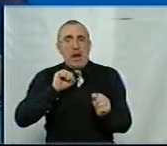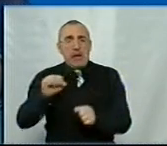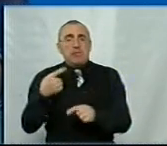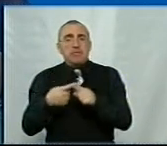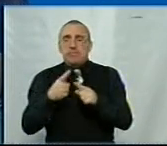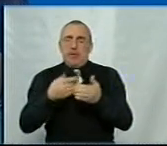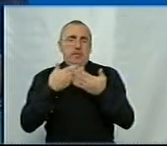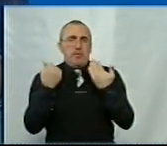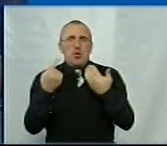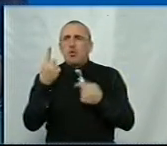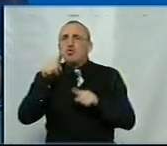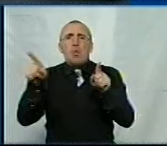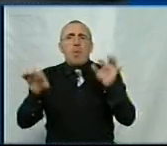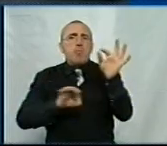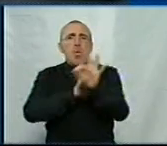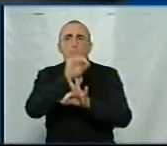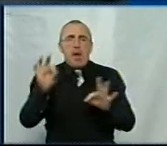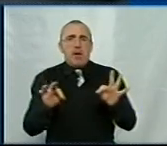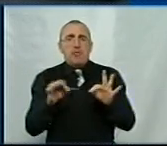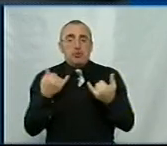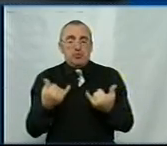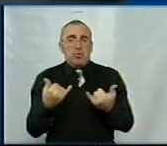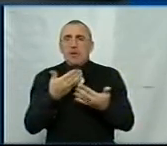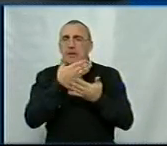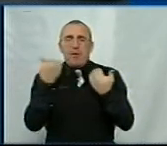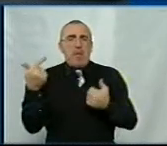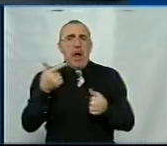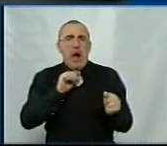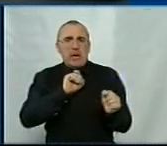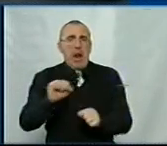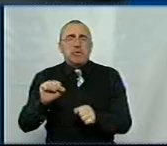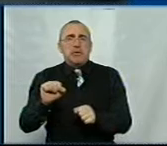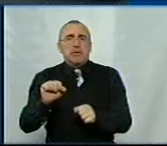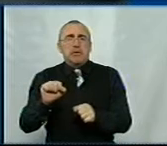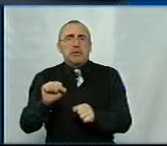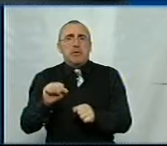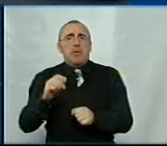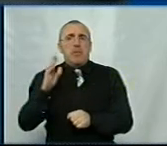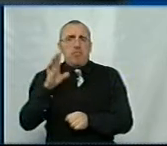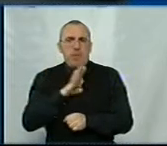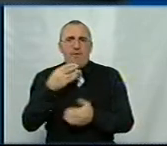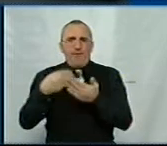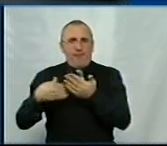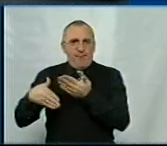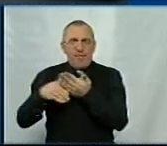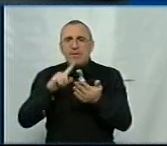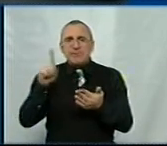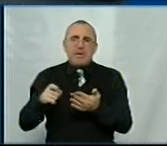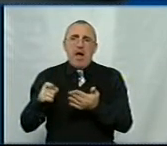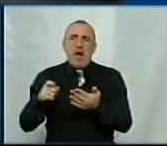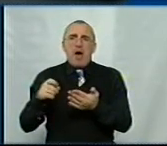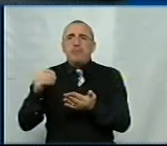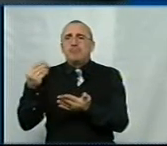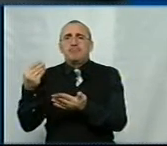немає. І жоден проєкт практично на сьогодні не має гарантії бути профінансованим за рахунок чи то